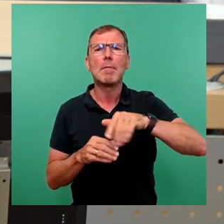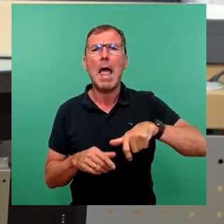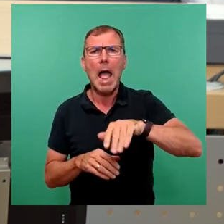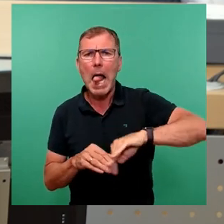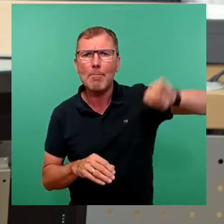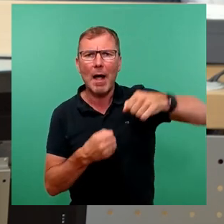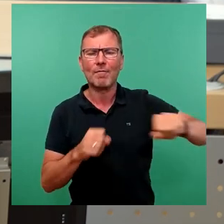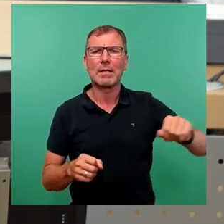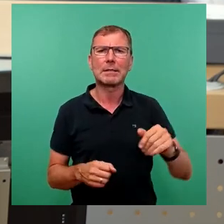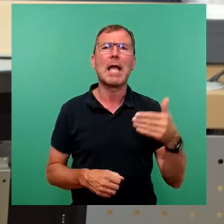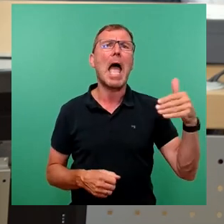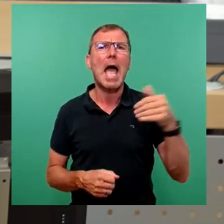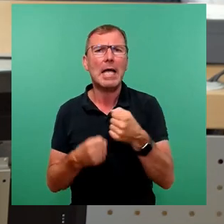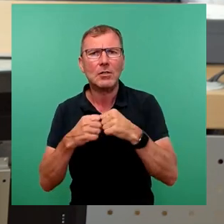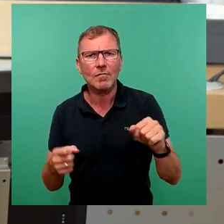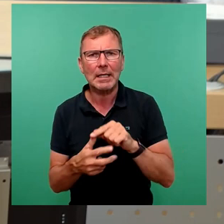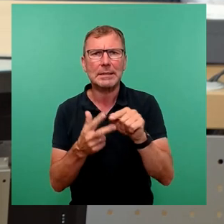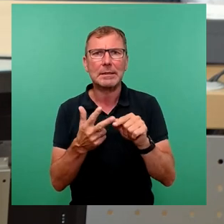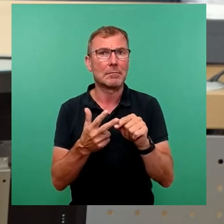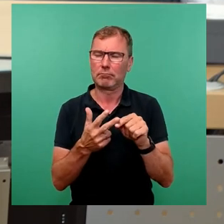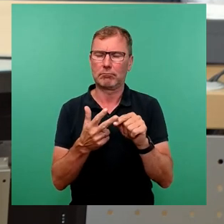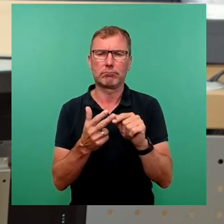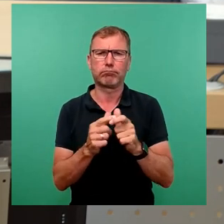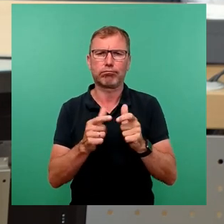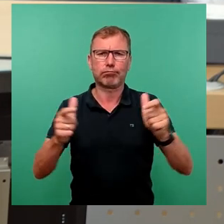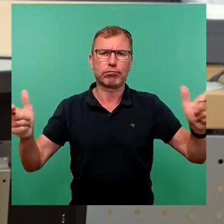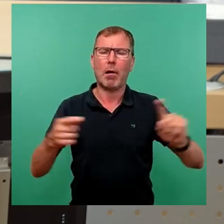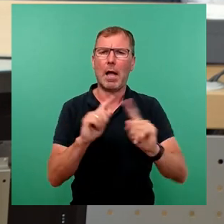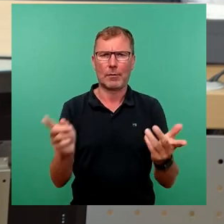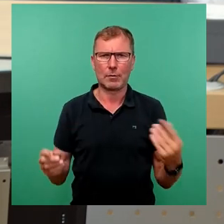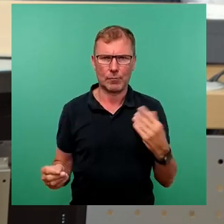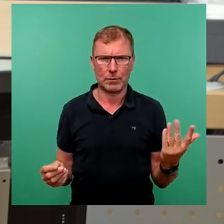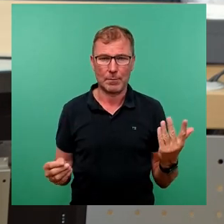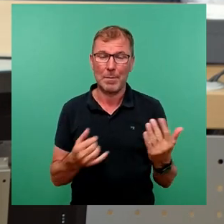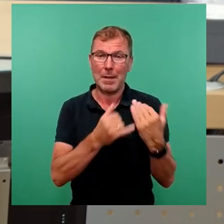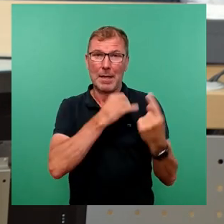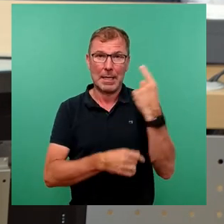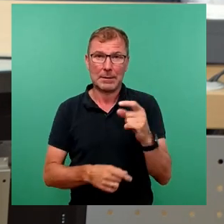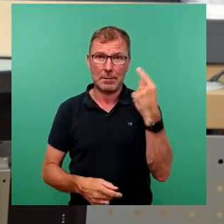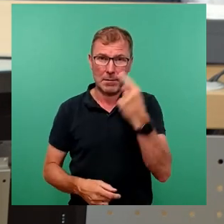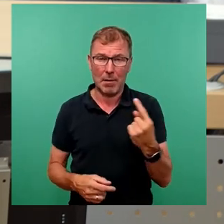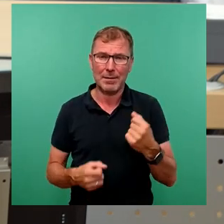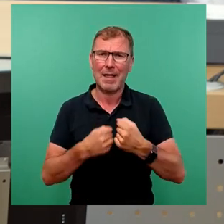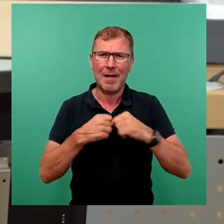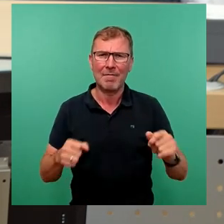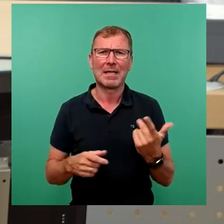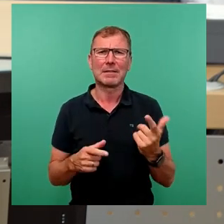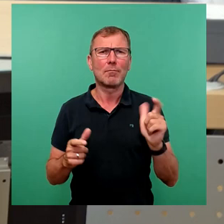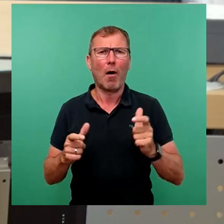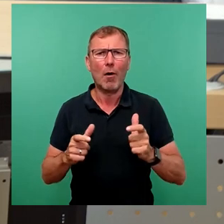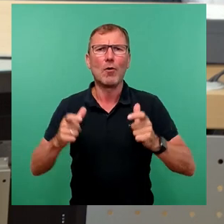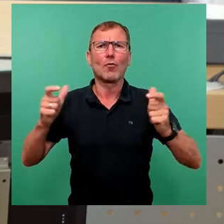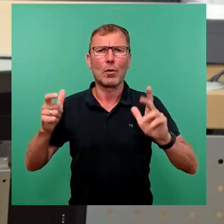Hechtfest leider sehr weit entfernt. So wurden vor allem in den letzten Jahren die Feste immer irgendwie größer